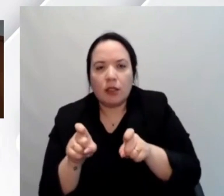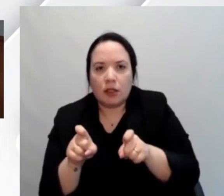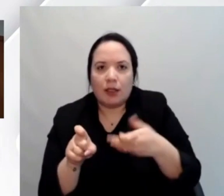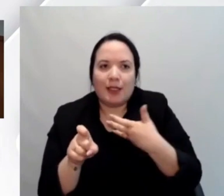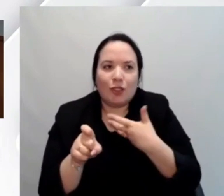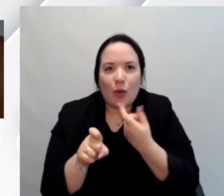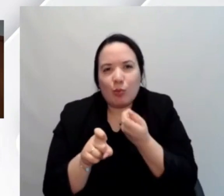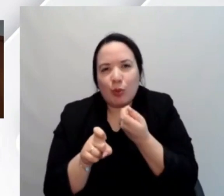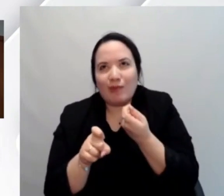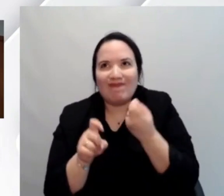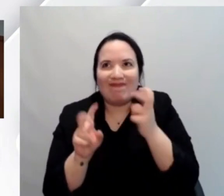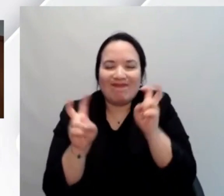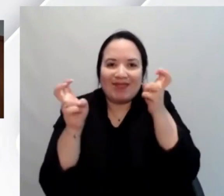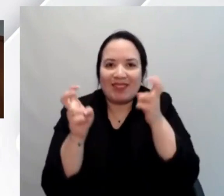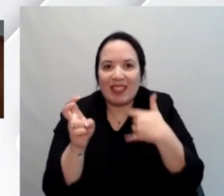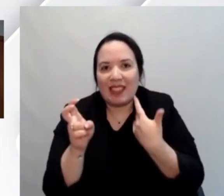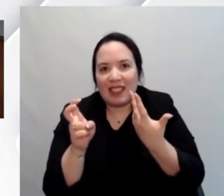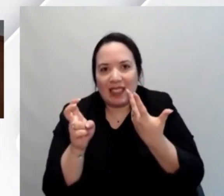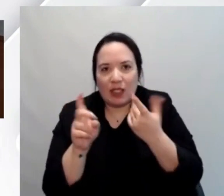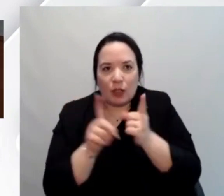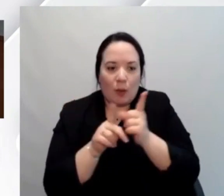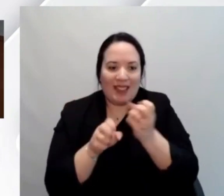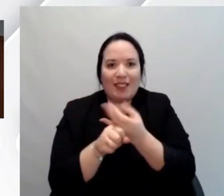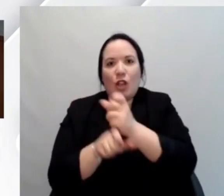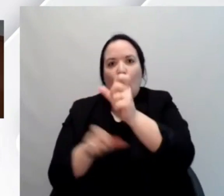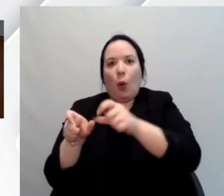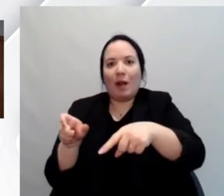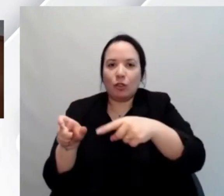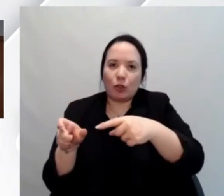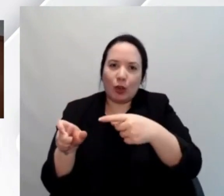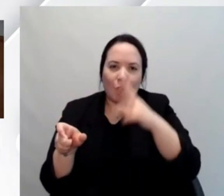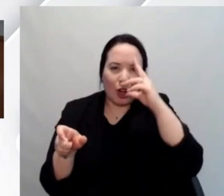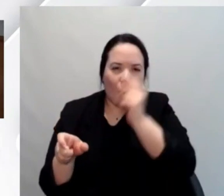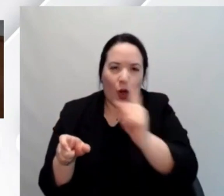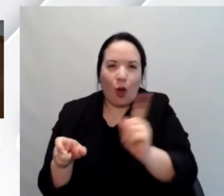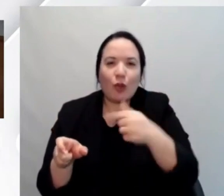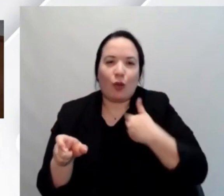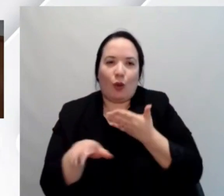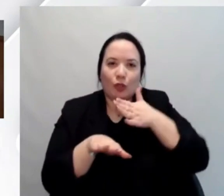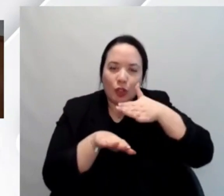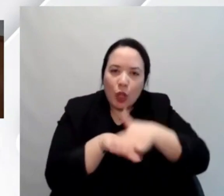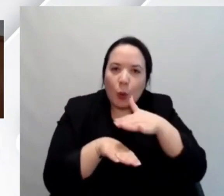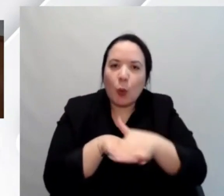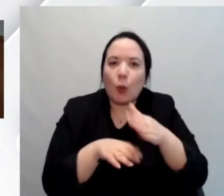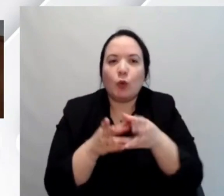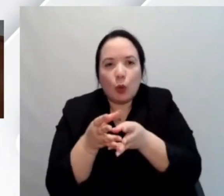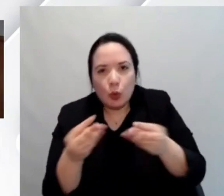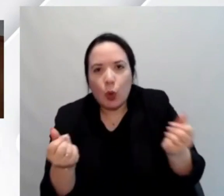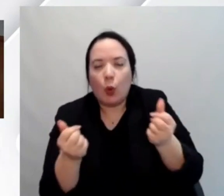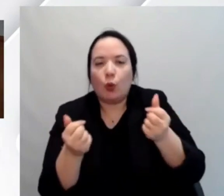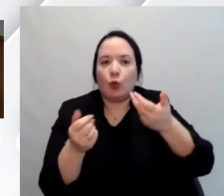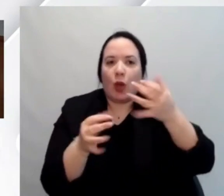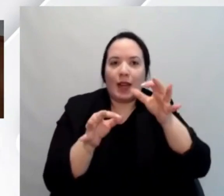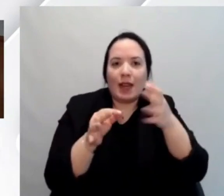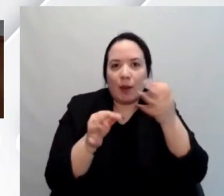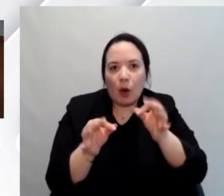po', diciamo, di, tra virgolette, ignoranza degli sviluppatori su una corretto utilizzo degli elementi, delle soluzioni informatiche che